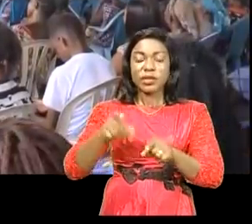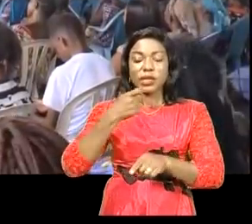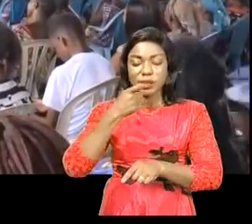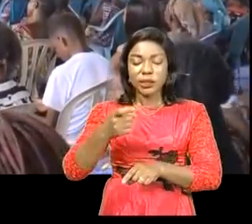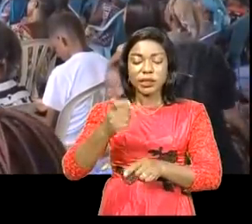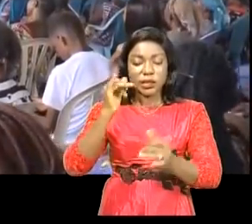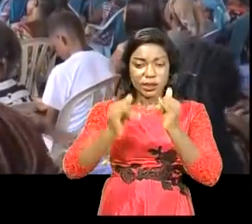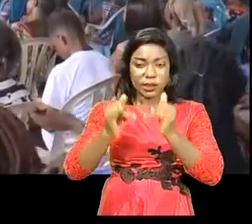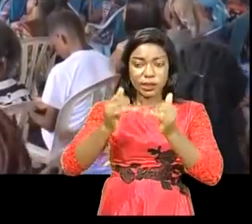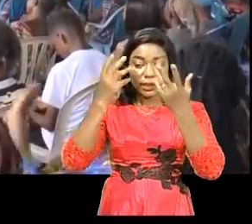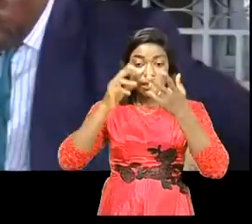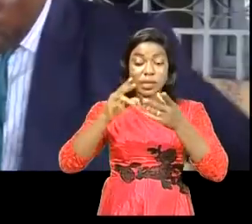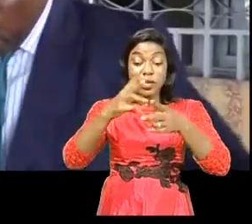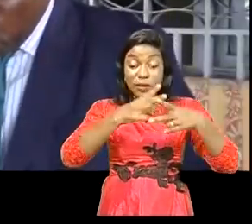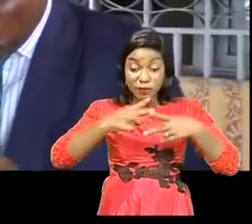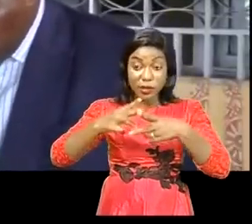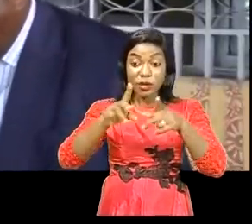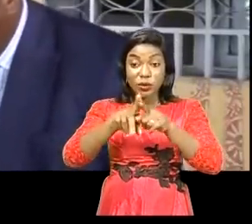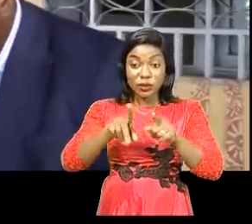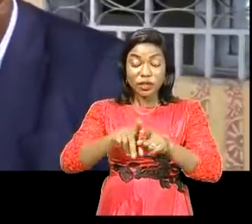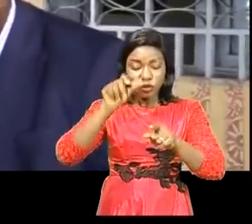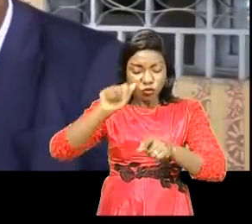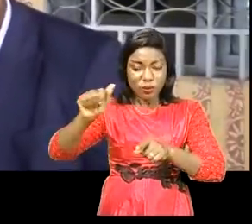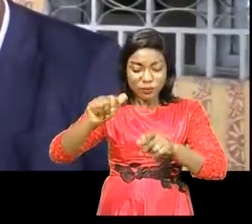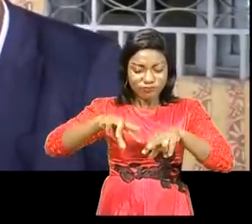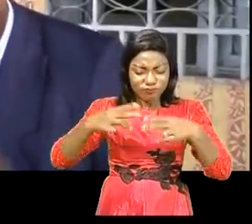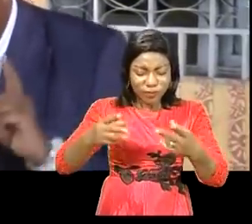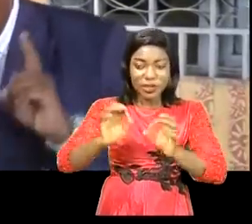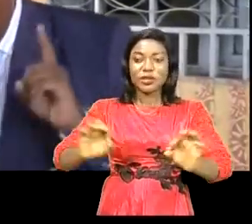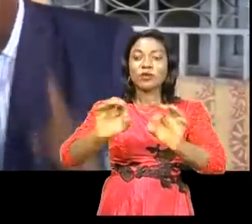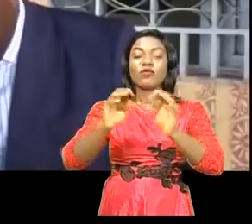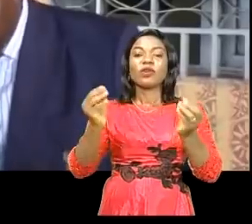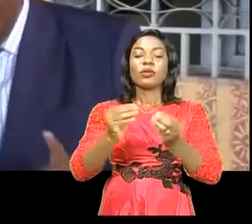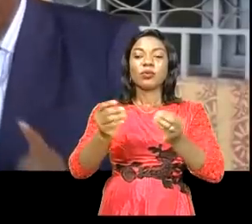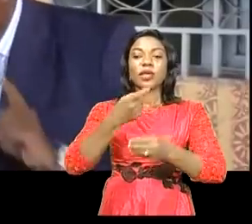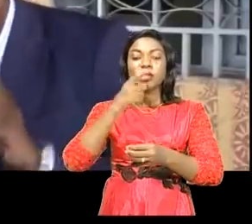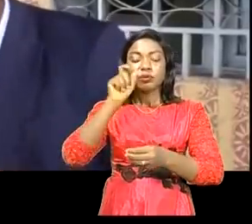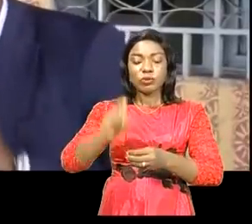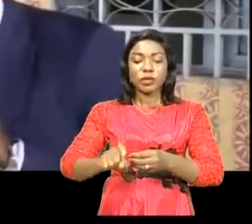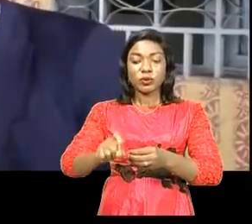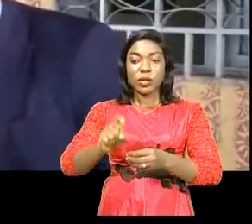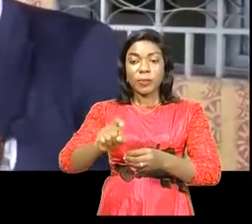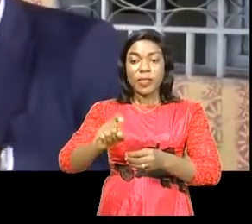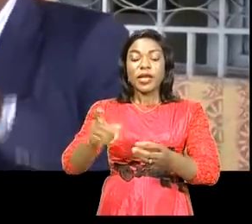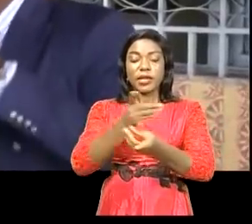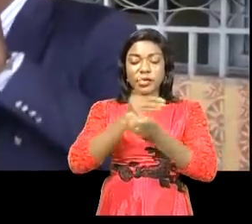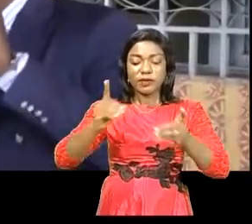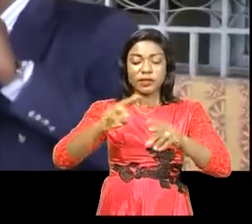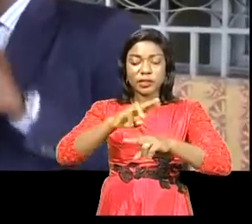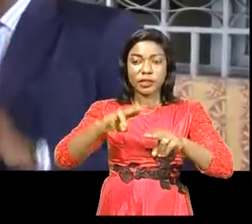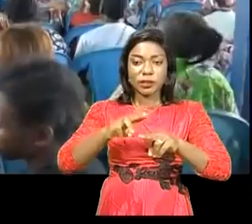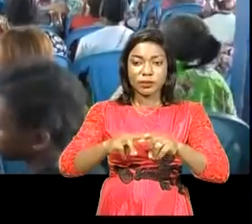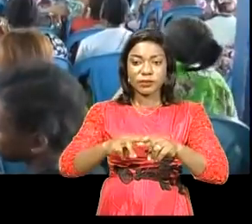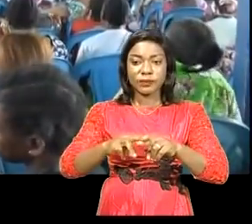si Dieu ne veille le travail de la sentinelle et vingt, d'où cet appel à soutenir le plan de la délivrance de la nation.